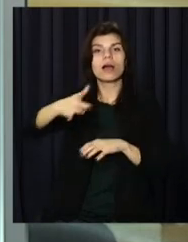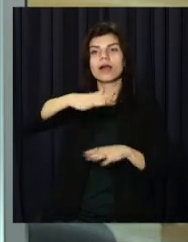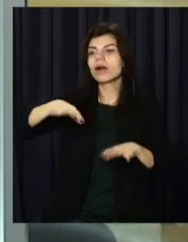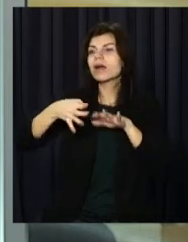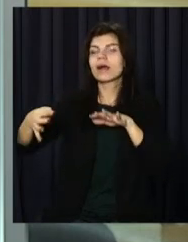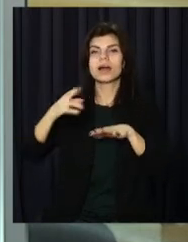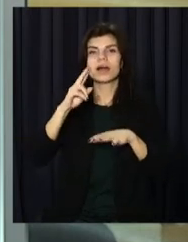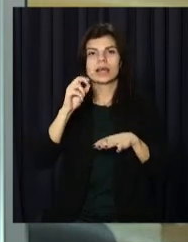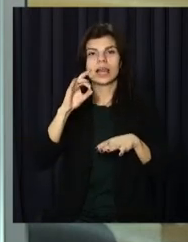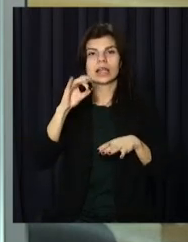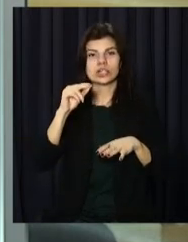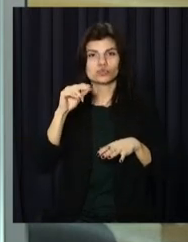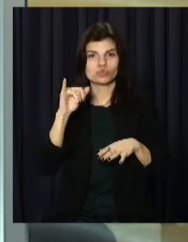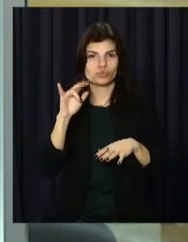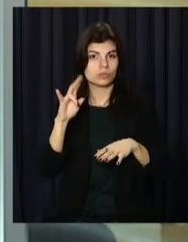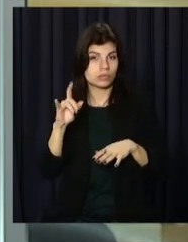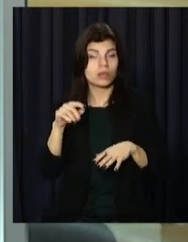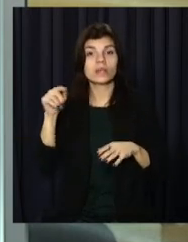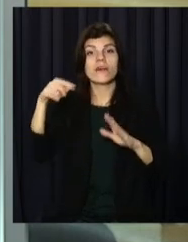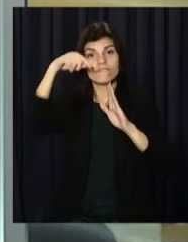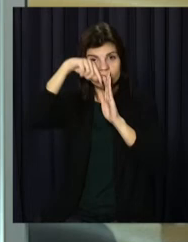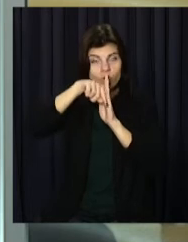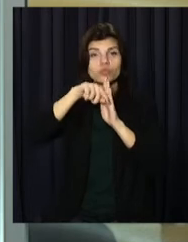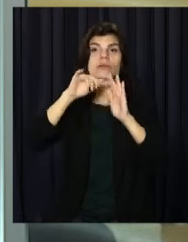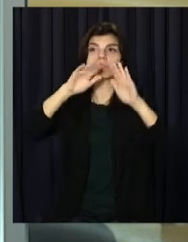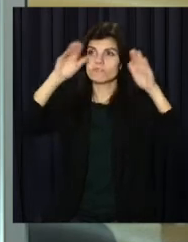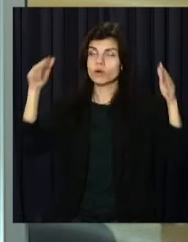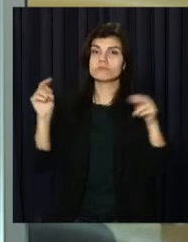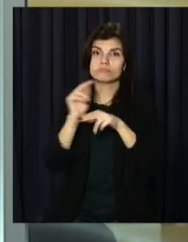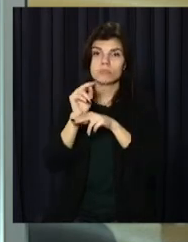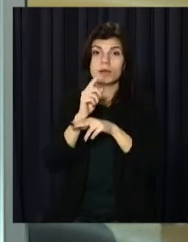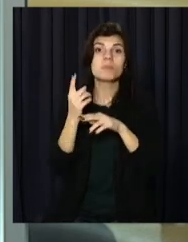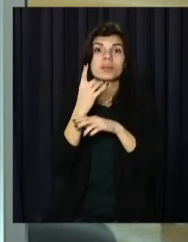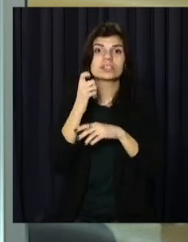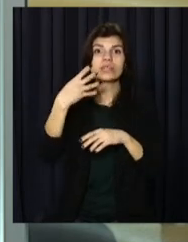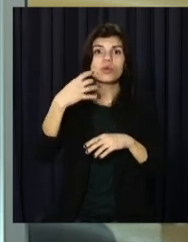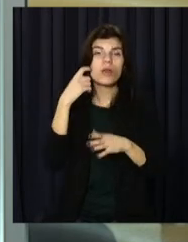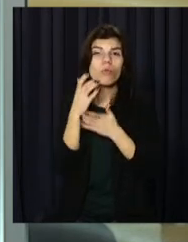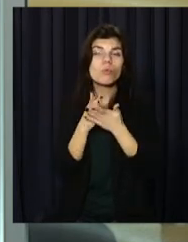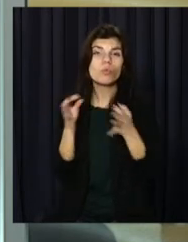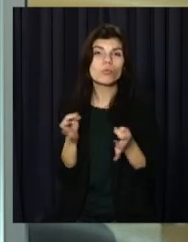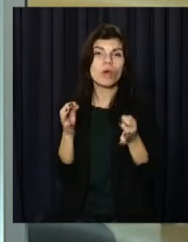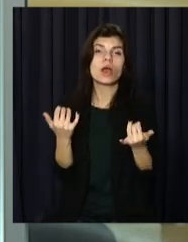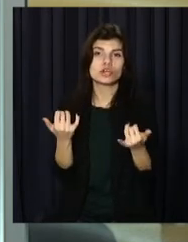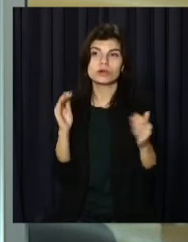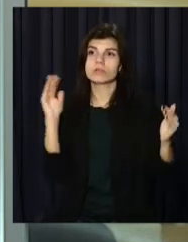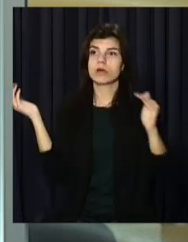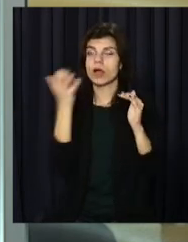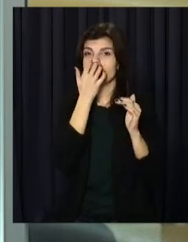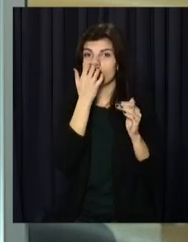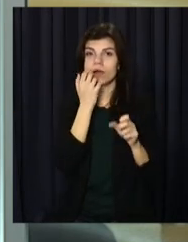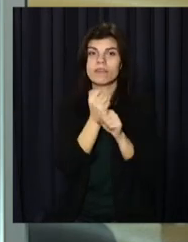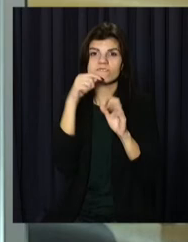оновлять і ззовні, і всередині. Масштабний ремонт – перший за 40 років. Нині підрядники утеплюють фасад та